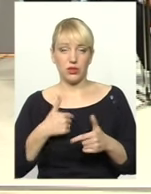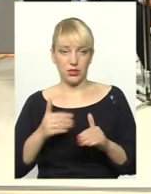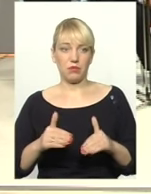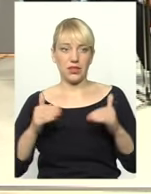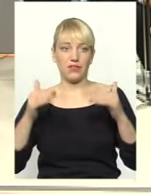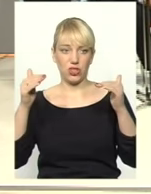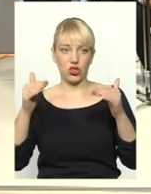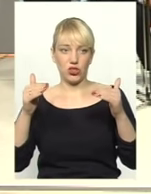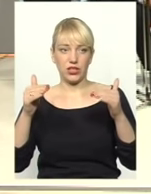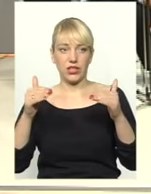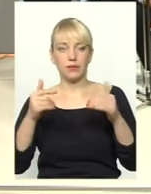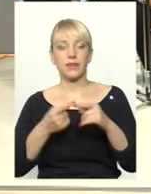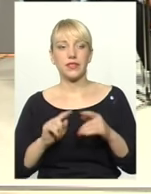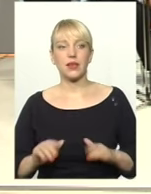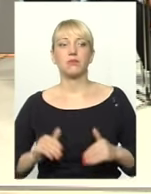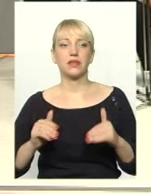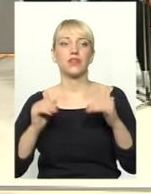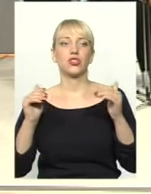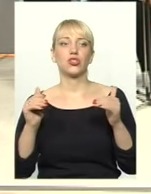Це підвищує, скажімо,